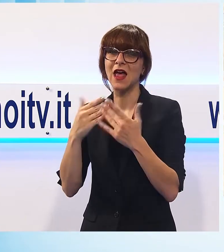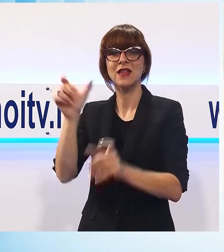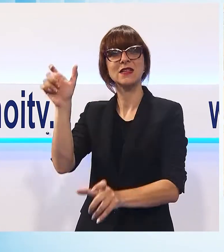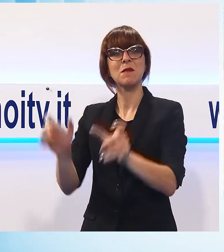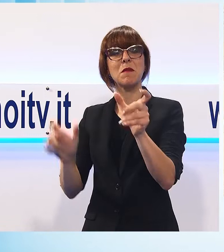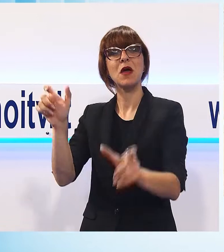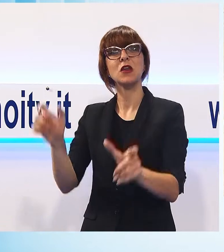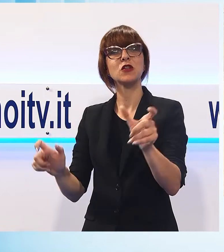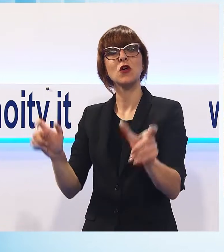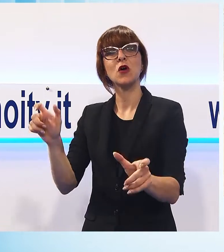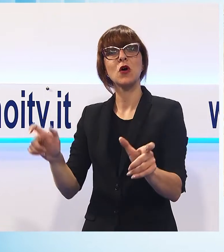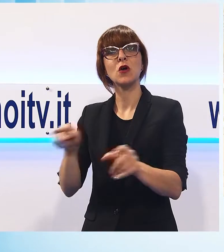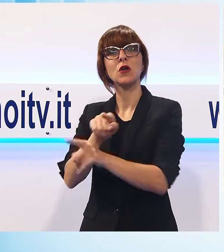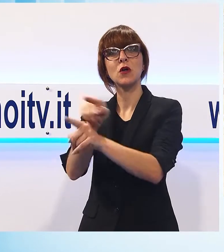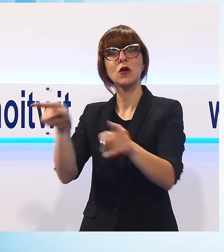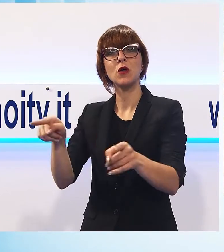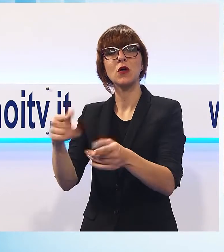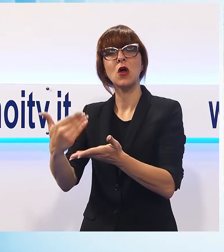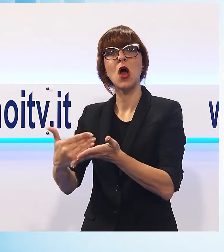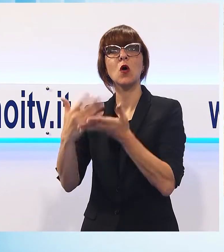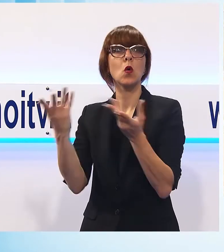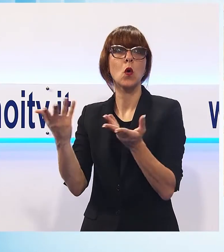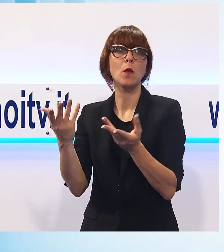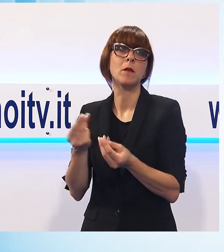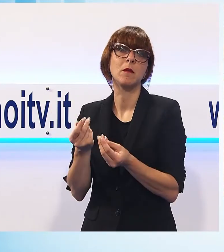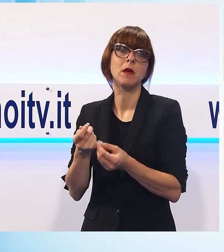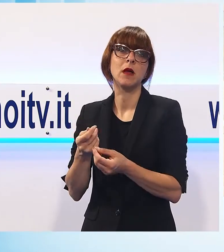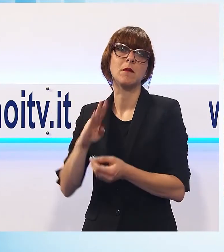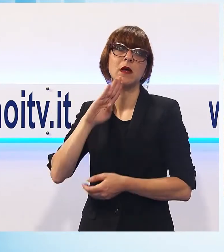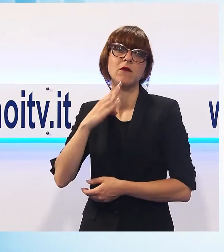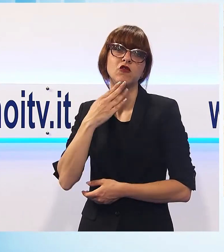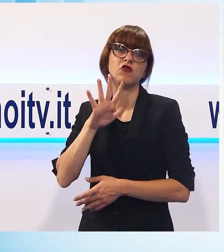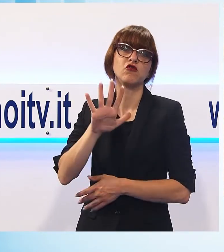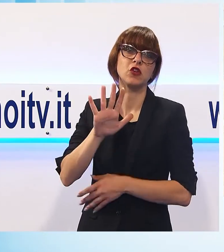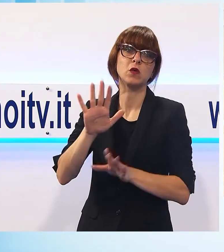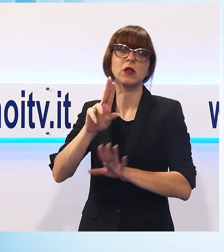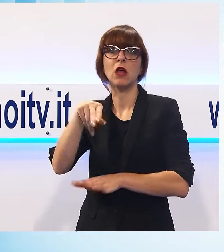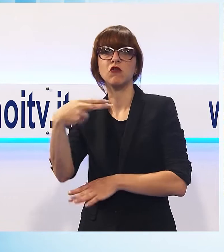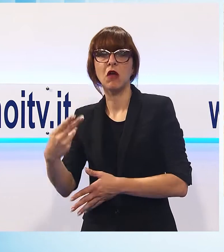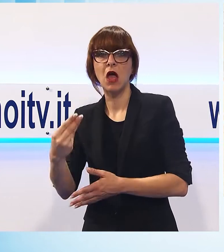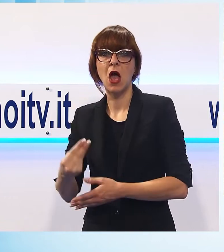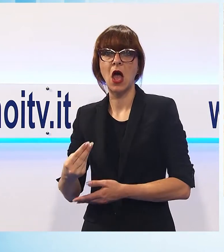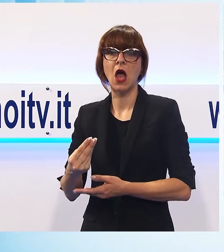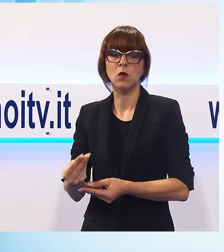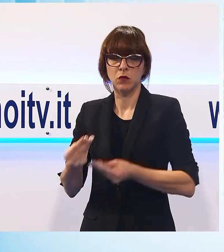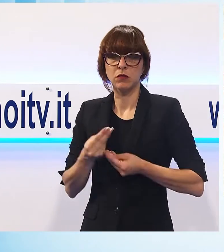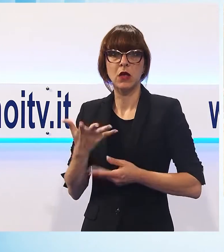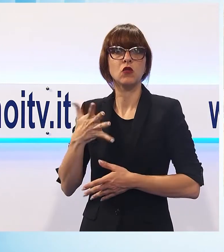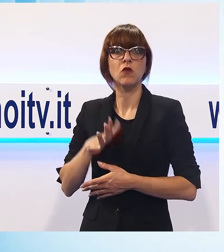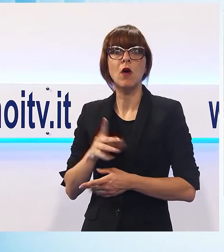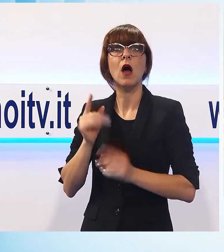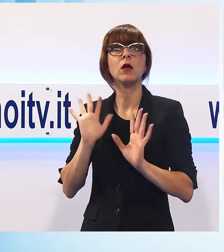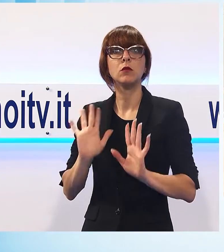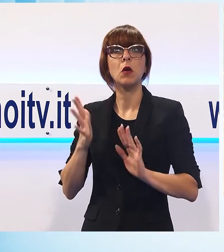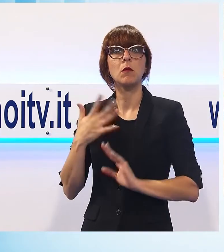che hanno contribuito con quello che potevano, con i 5, con i 10 euro, che però hanno mostrato quanto